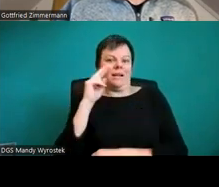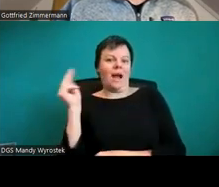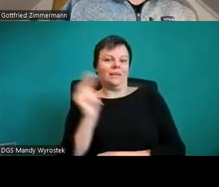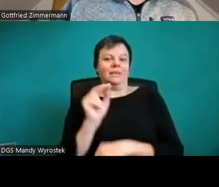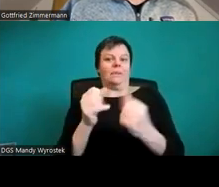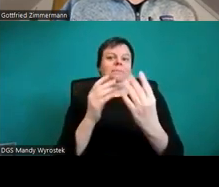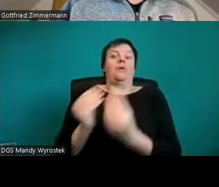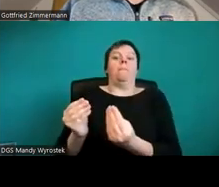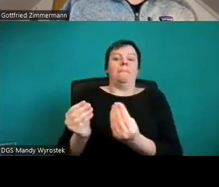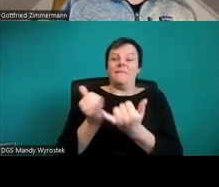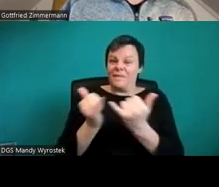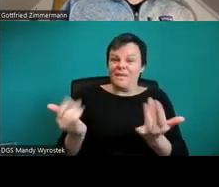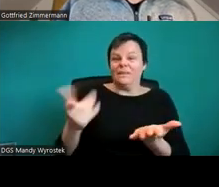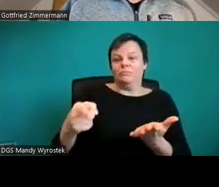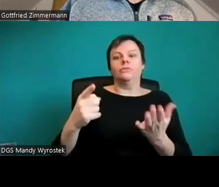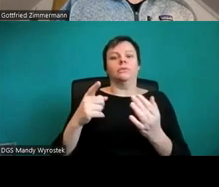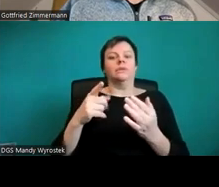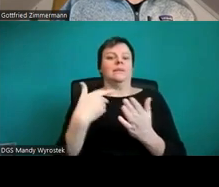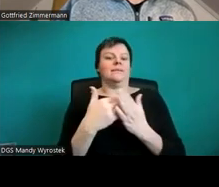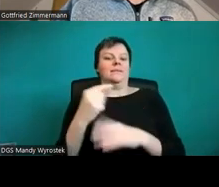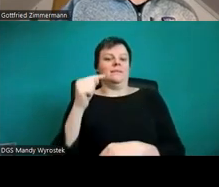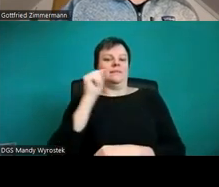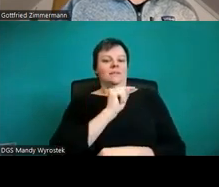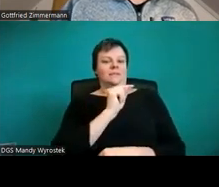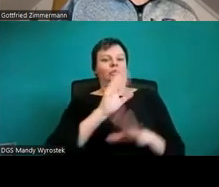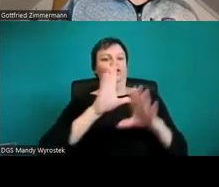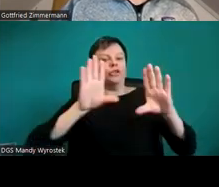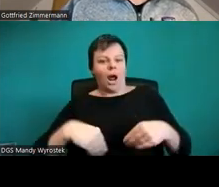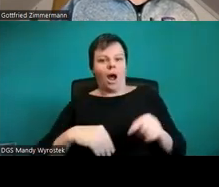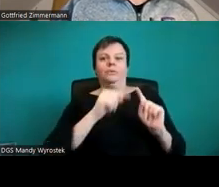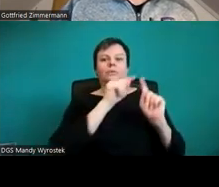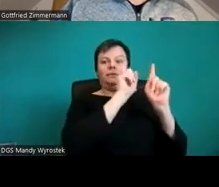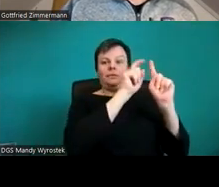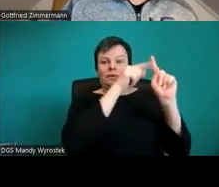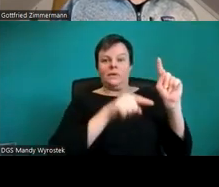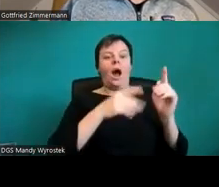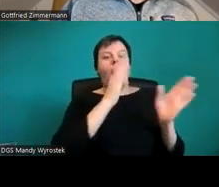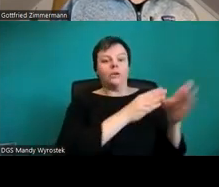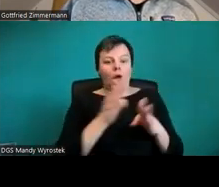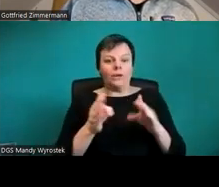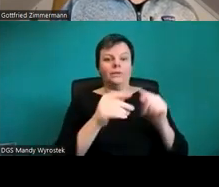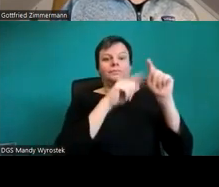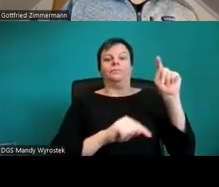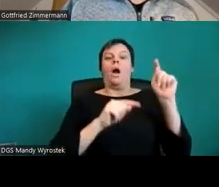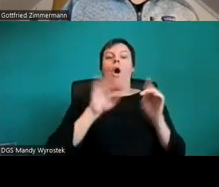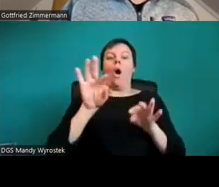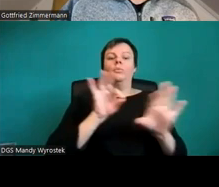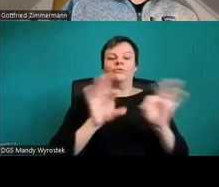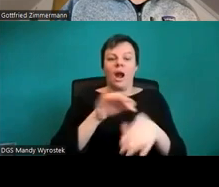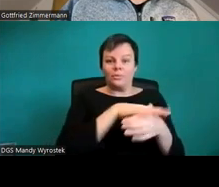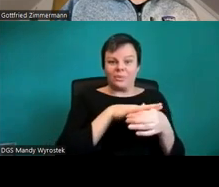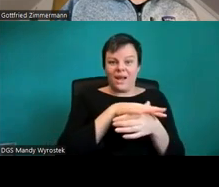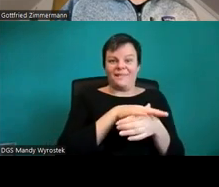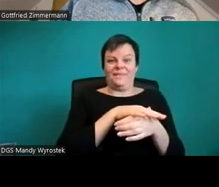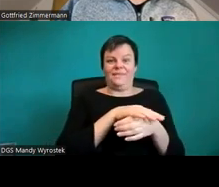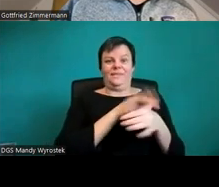Allerdings ist dann die Reihenfolge umgedreht. Und das ist jetzt schwierig zu verstehen. Dann müssen Sie von unten